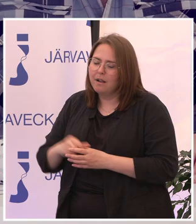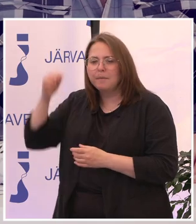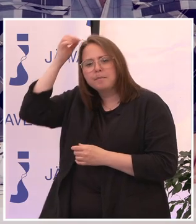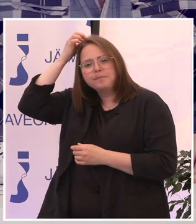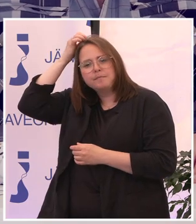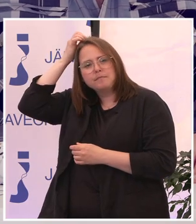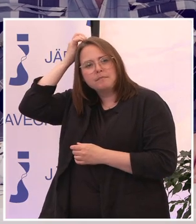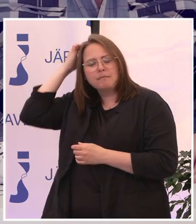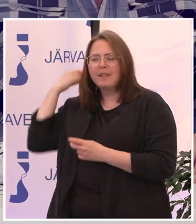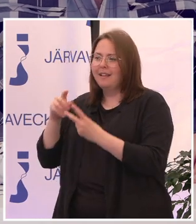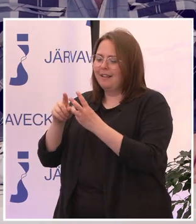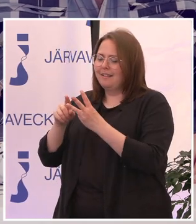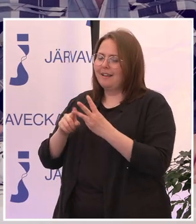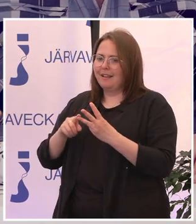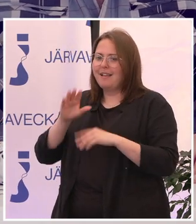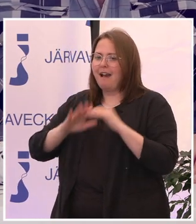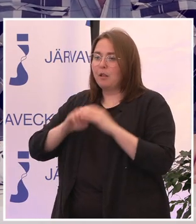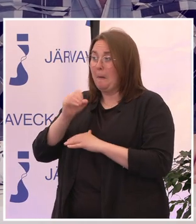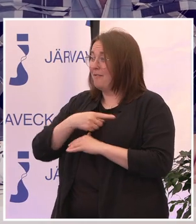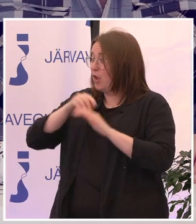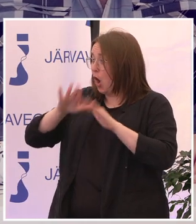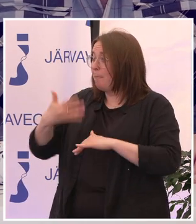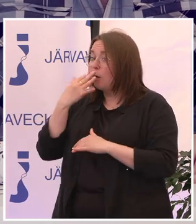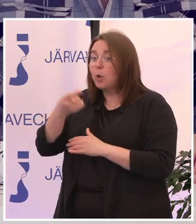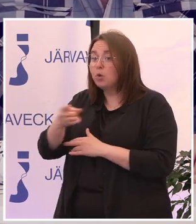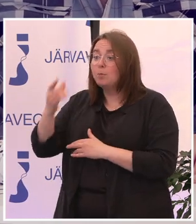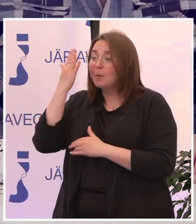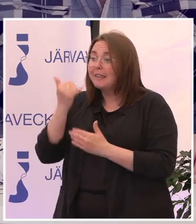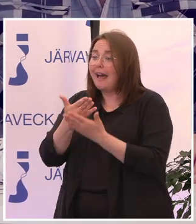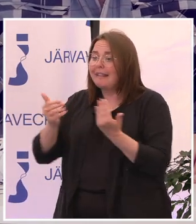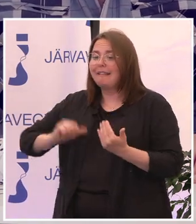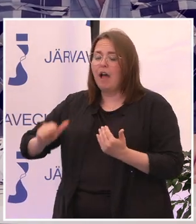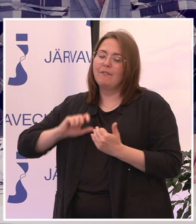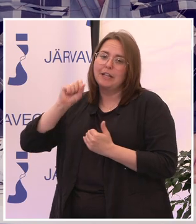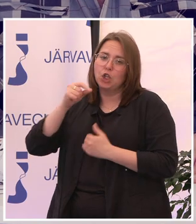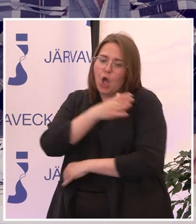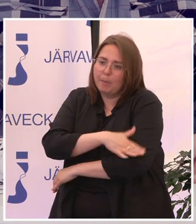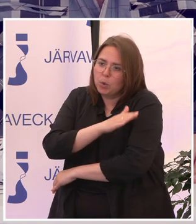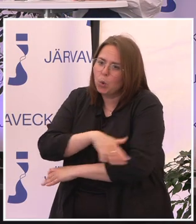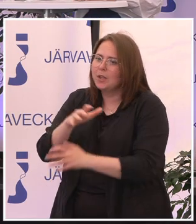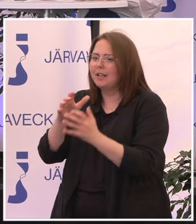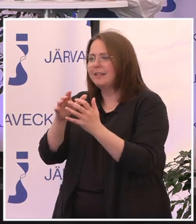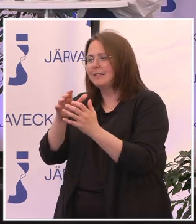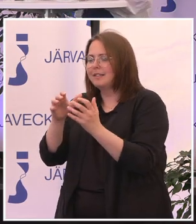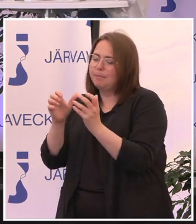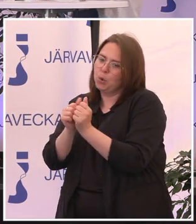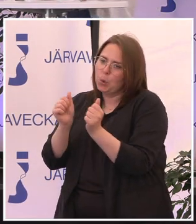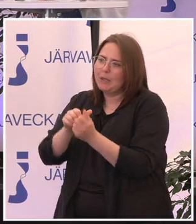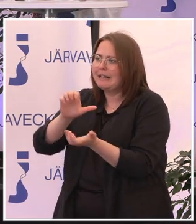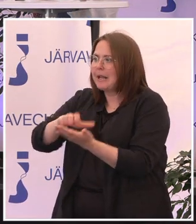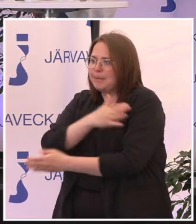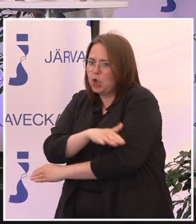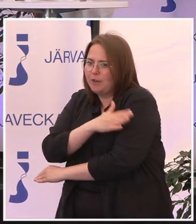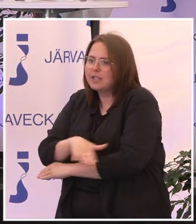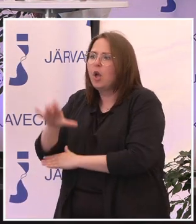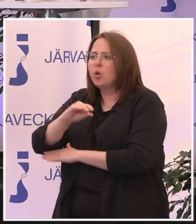Den tredje handlar om då som vi har pratat om som inte kan använda digitala produkter, tjänster eller samhällsservice. Där behöver